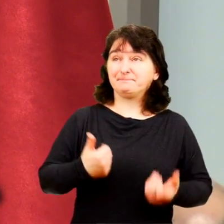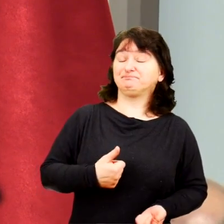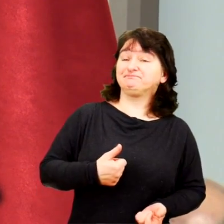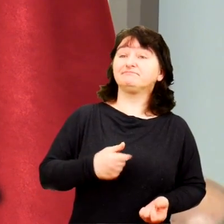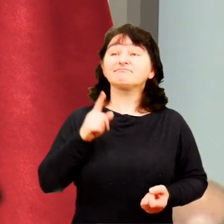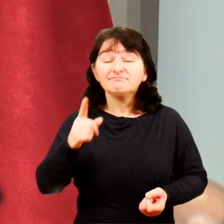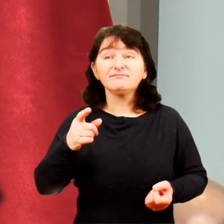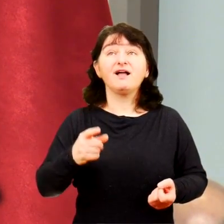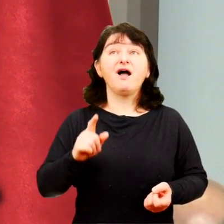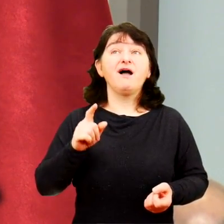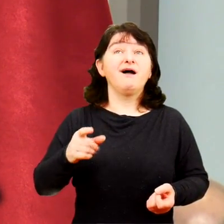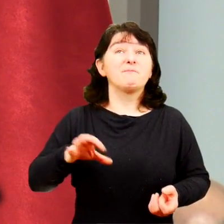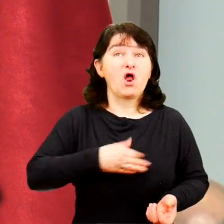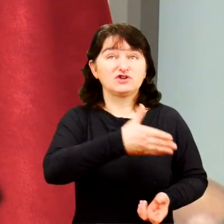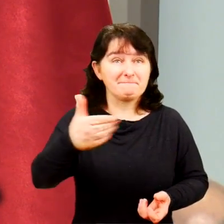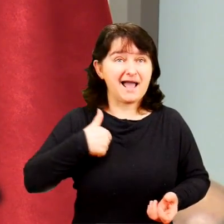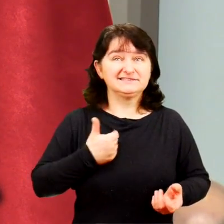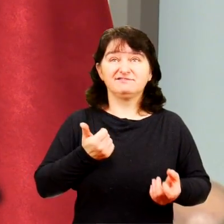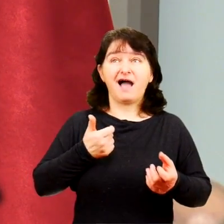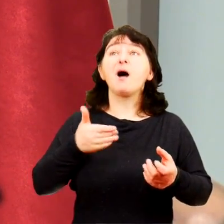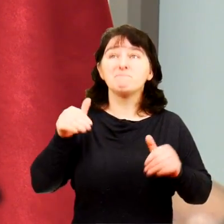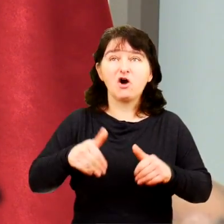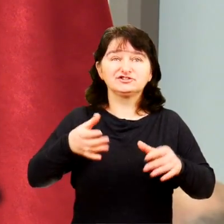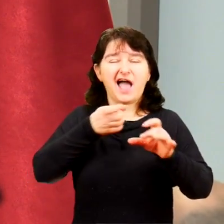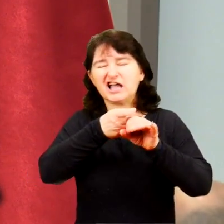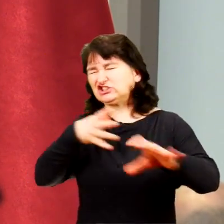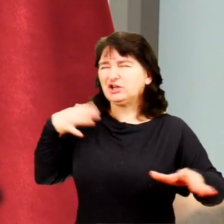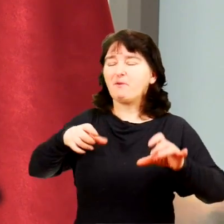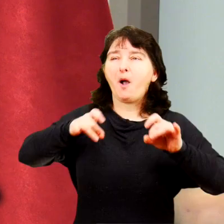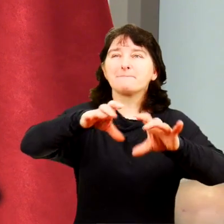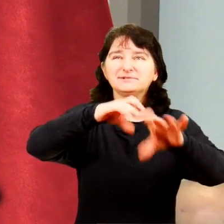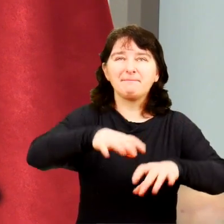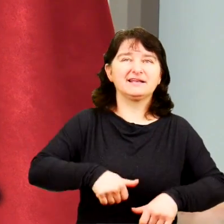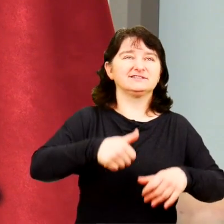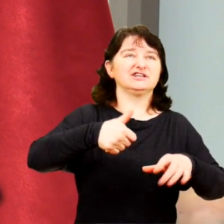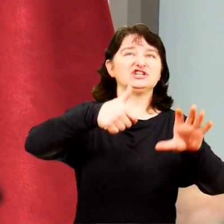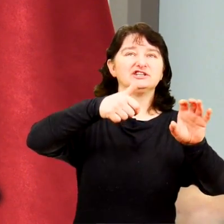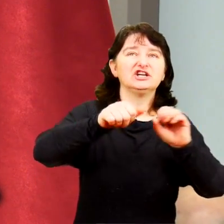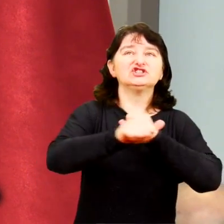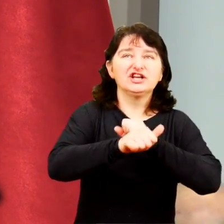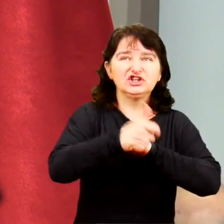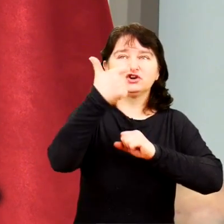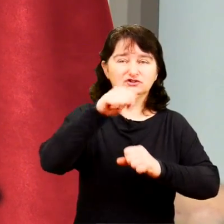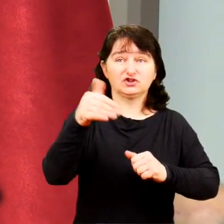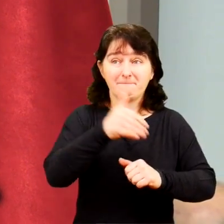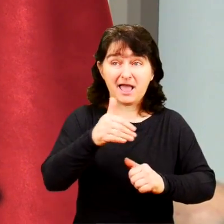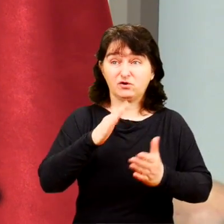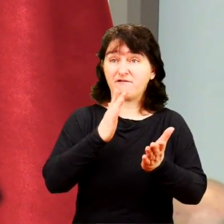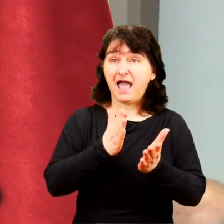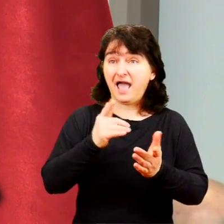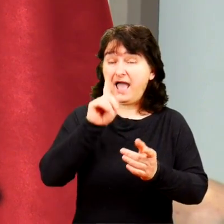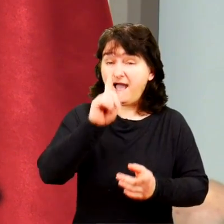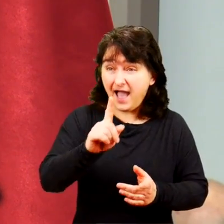A proszę Państwa, sprintem można przebiec 60, 100 metrów, 400 to jest wydłużone,